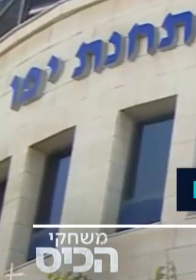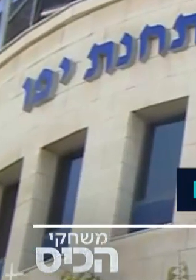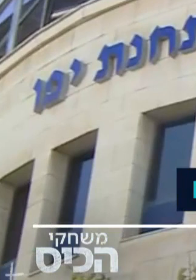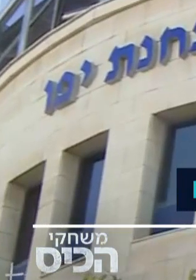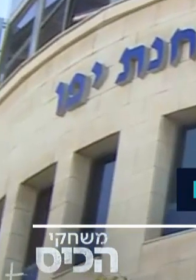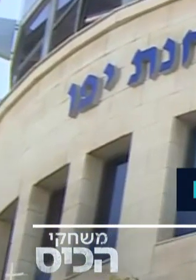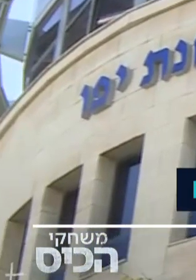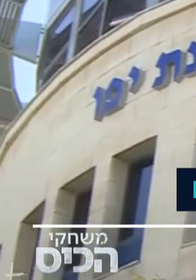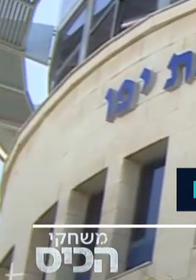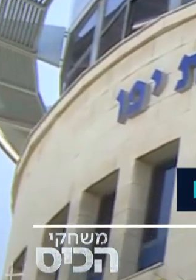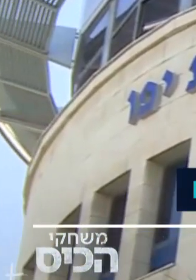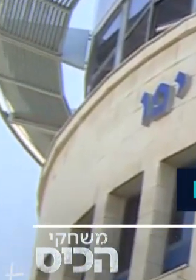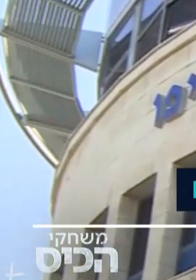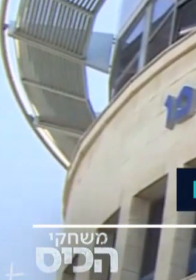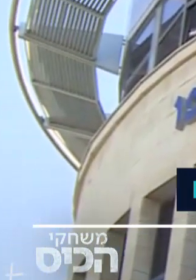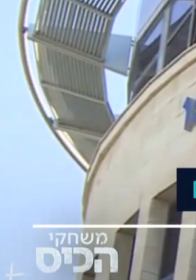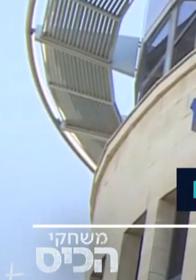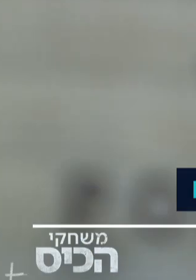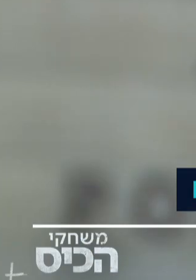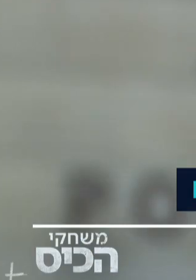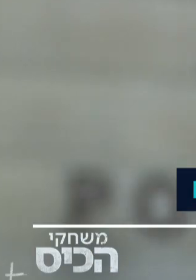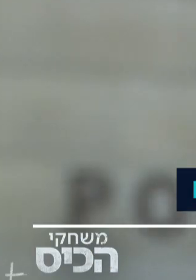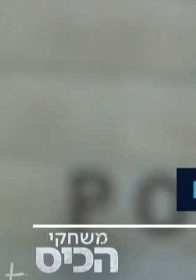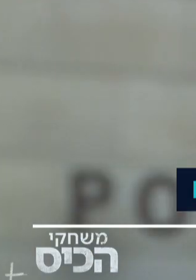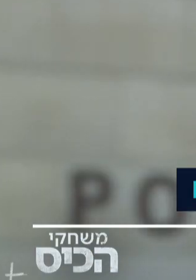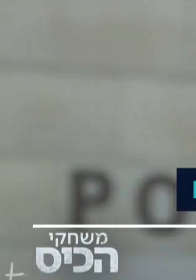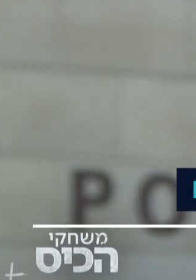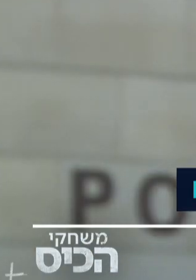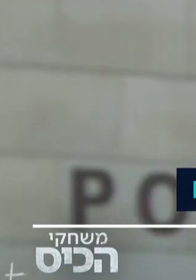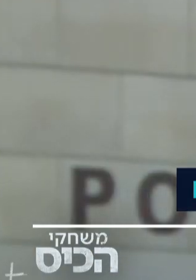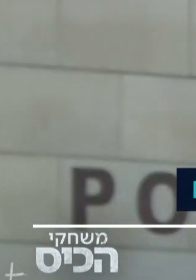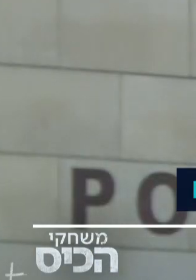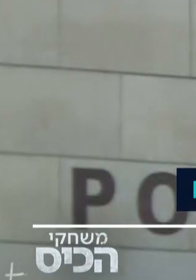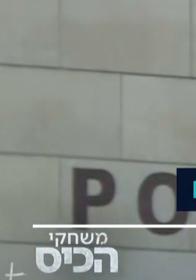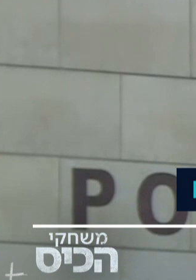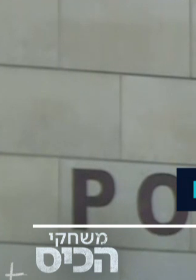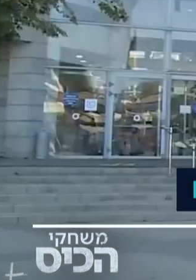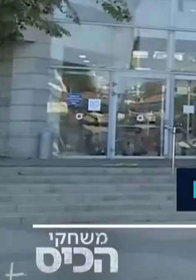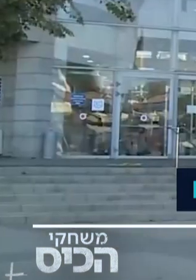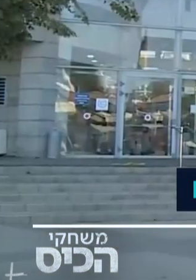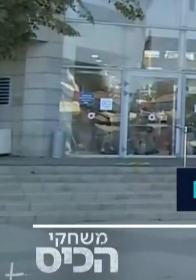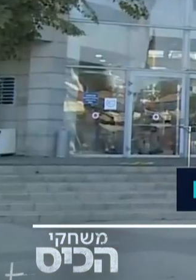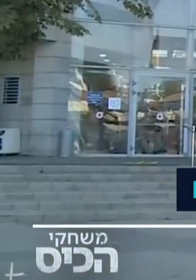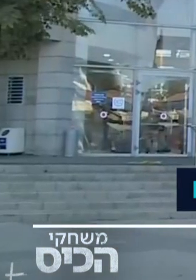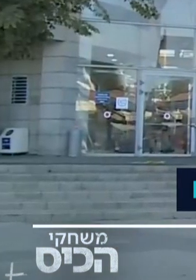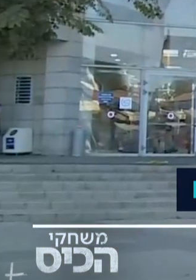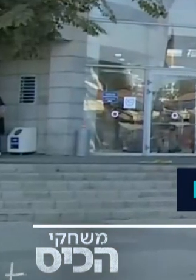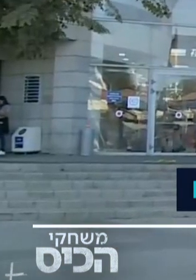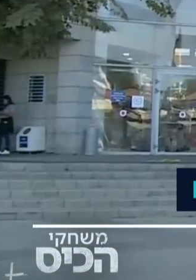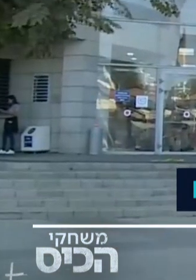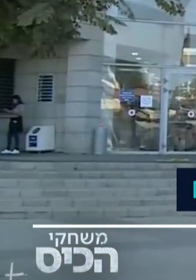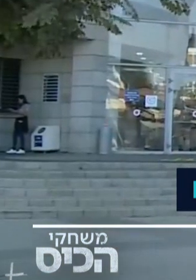שני אנשי עסקים מהעשירים בישראל נעצרו בחשד שאלים ומיסים בסכום כולל של מאות מיליוני שקלים.